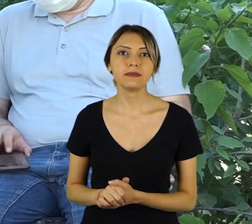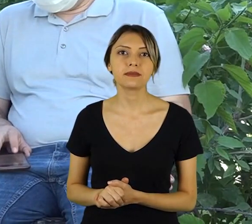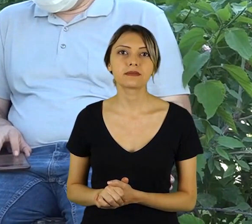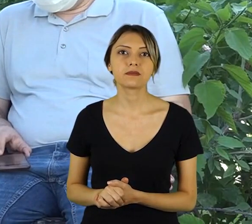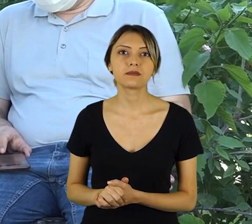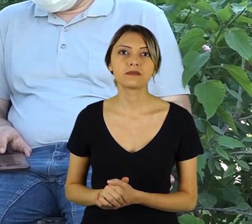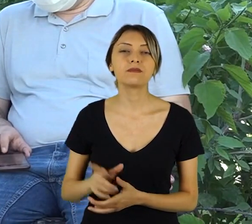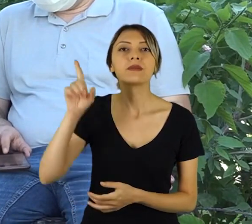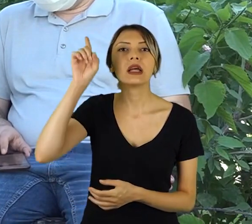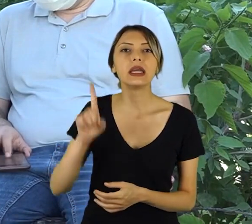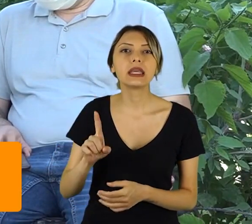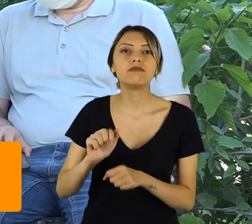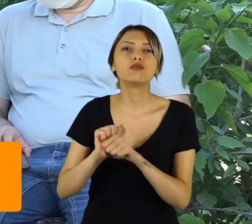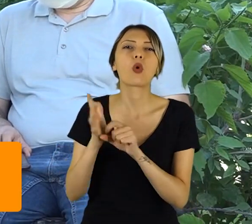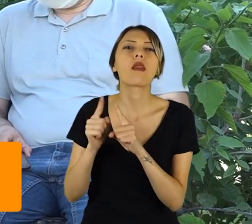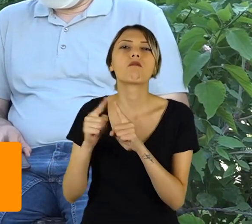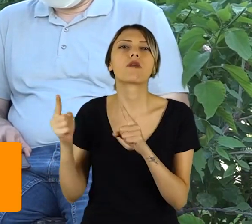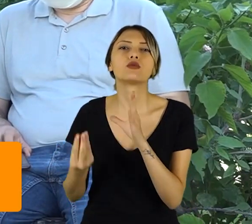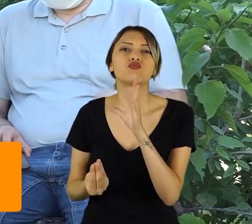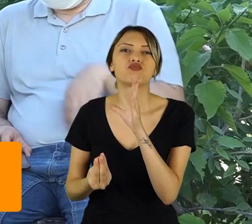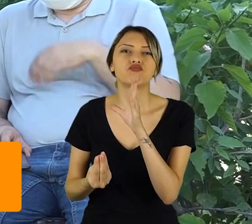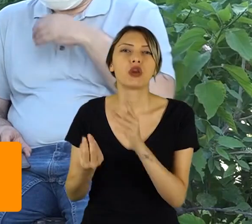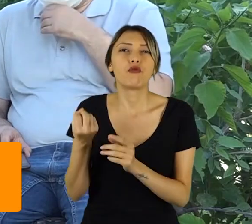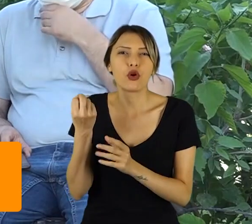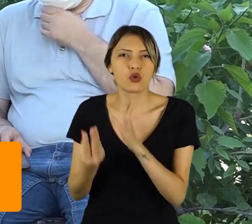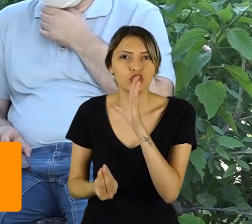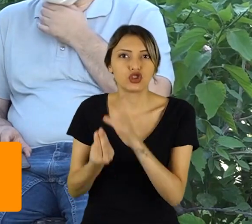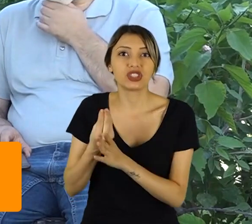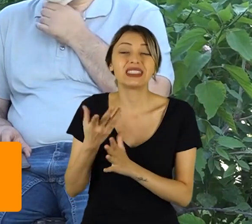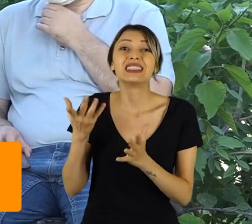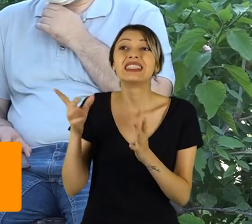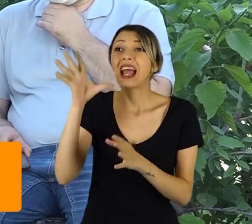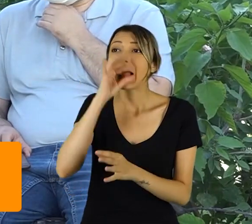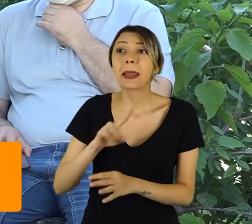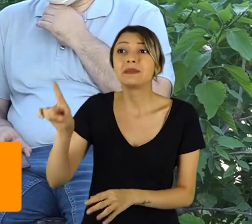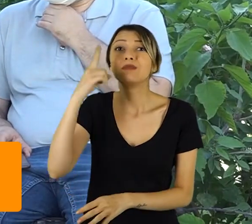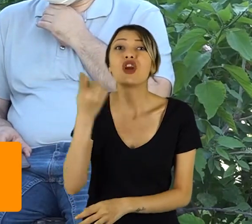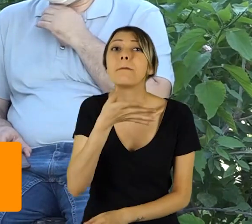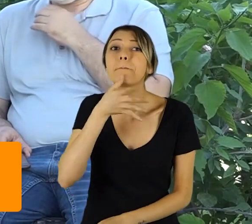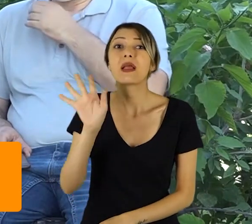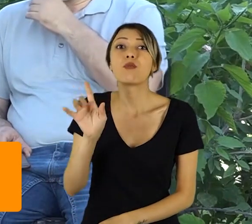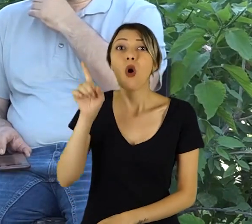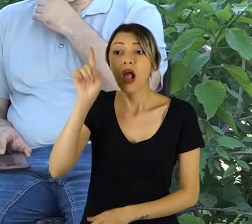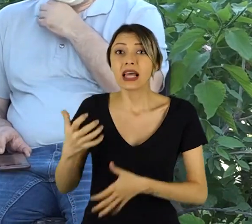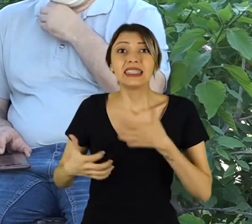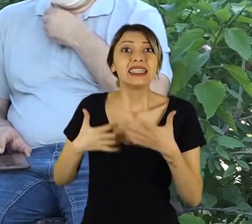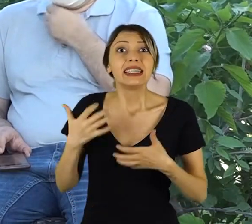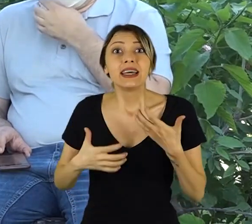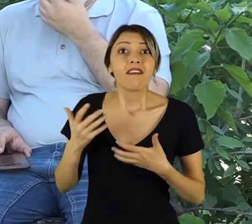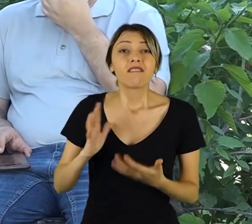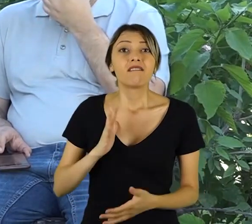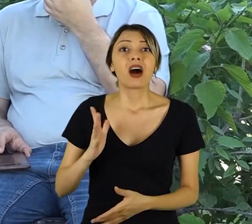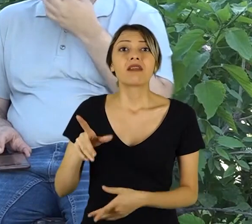İlk pandemimizde bilinçsiz olarak evlere kapatıldık, bir heyecan yaratıldı. Kiminin